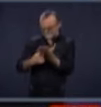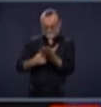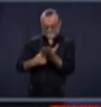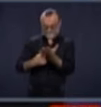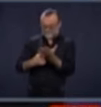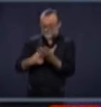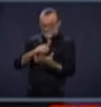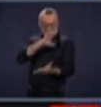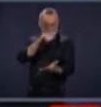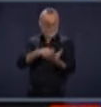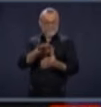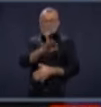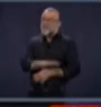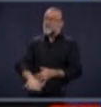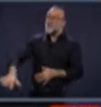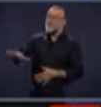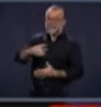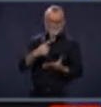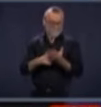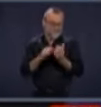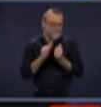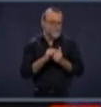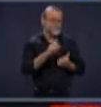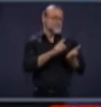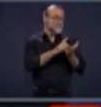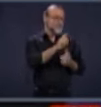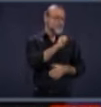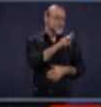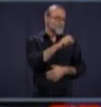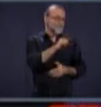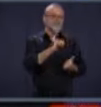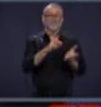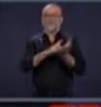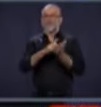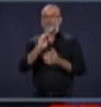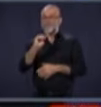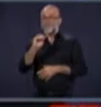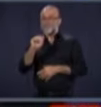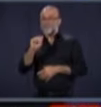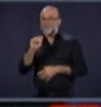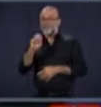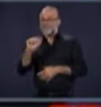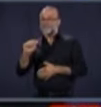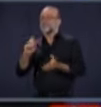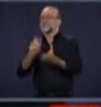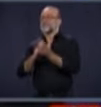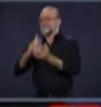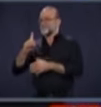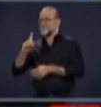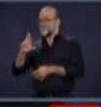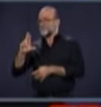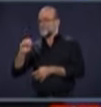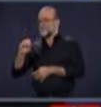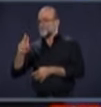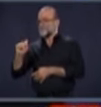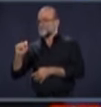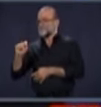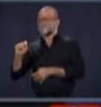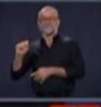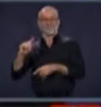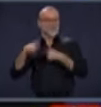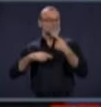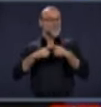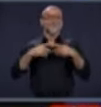réouverture des commerces dans la région de Montréal, le Dr. Arrouta, le Dr. Massé et le Dr. Drouin. Et je suis très heureux d